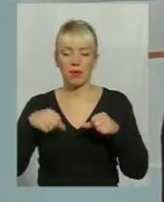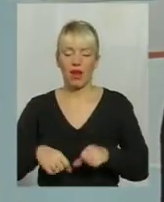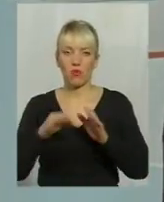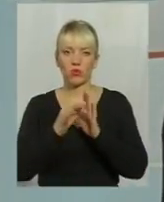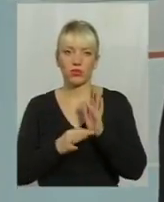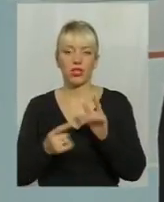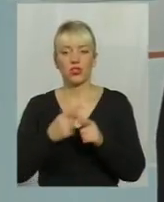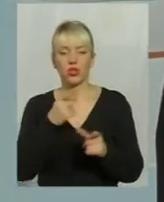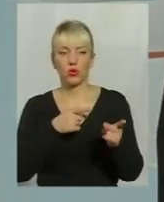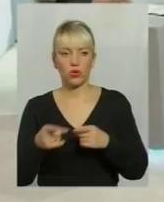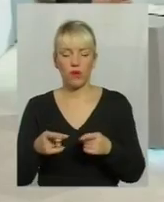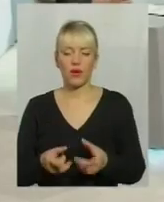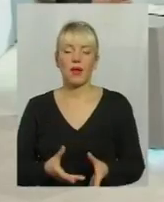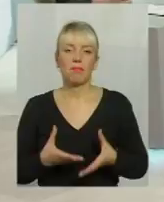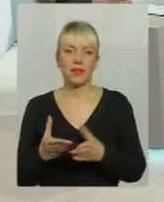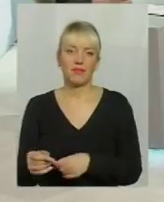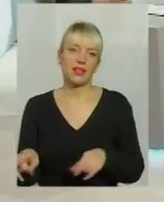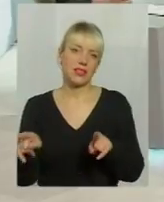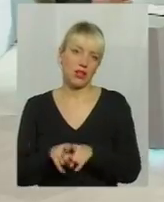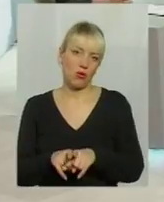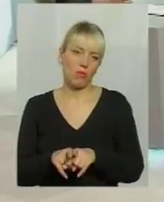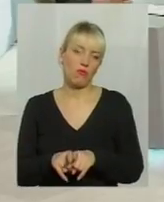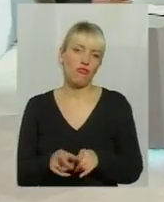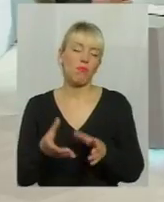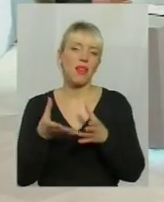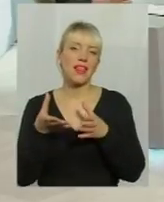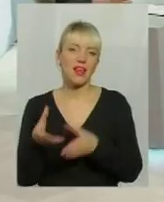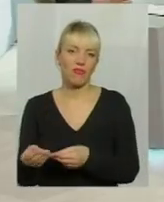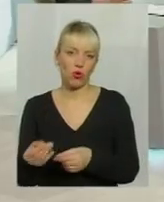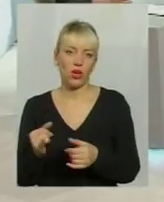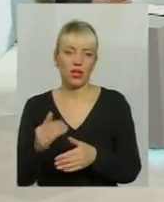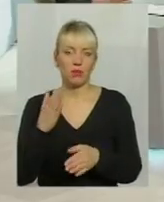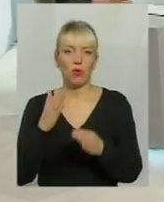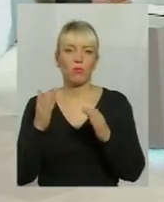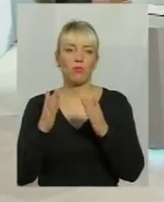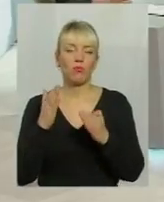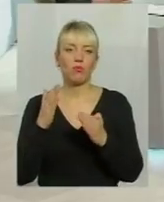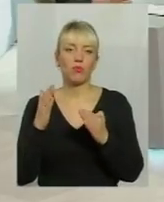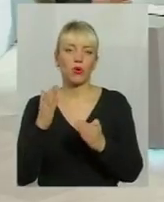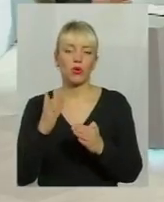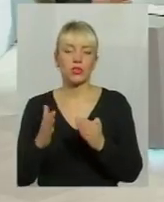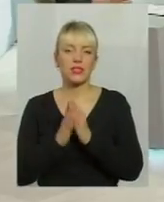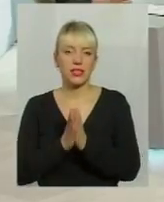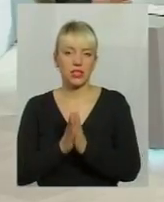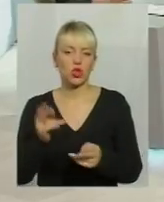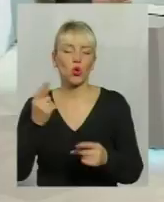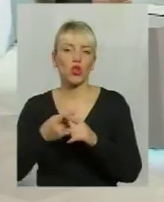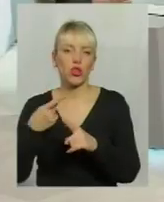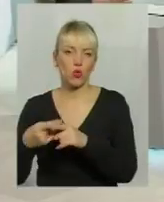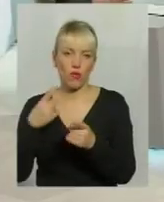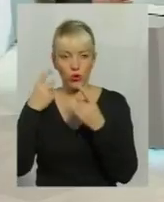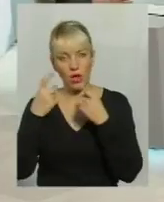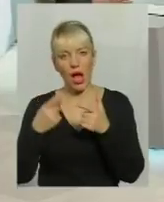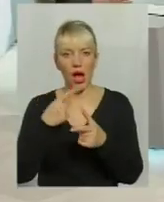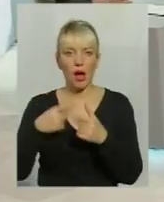готова піддаватись таким методам впливу, або попросити додатково якоїсь інформації, або взяти тайм